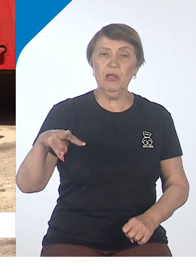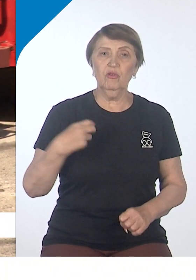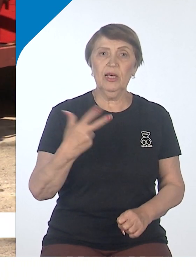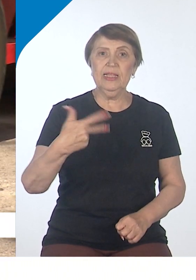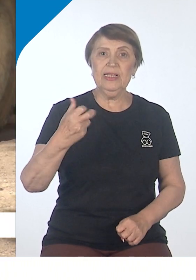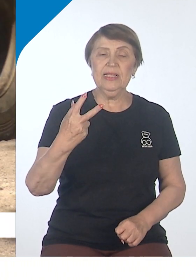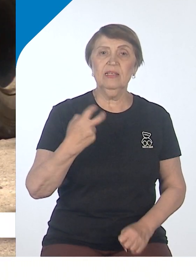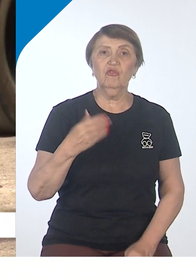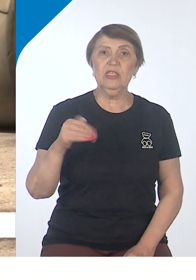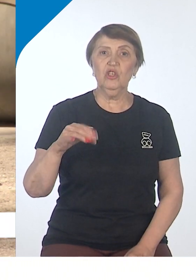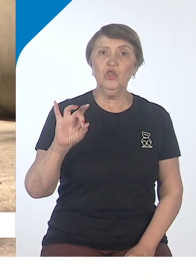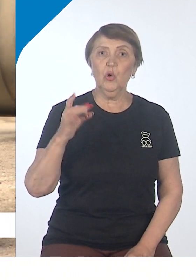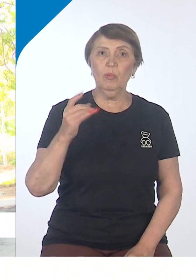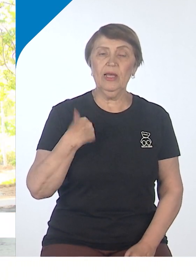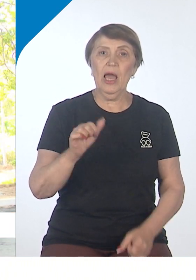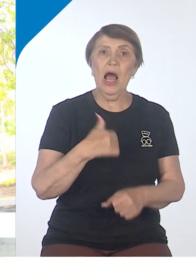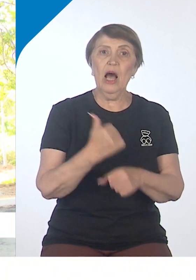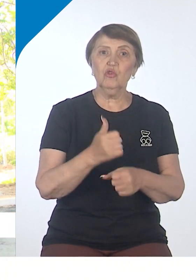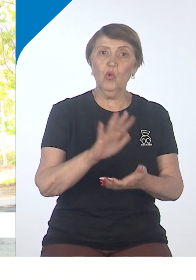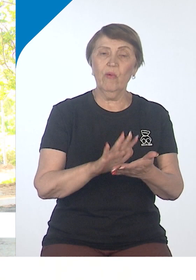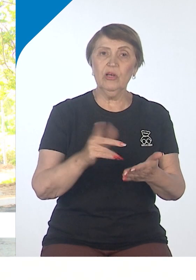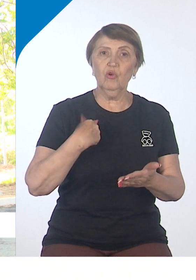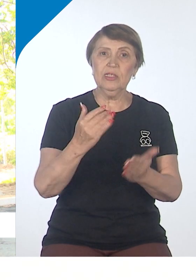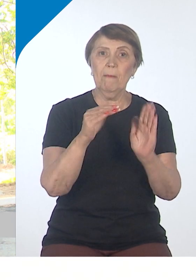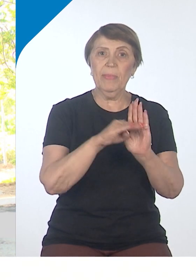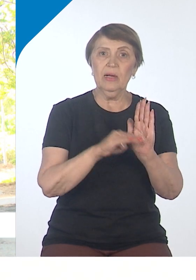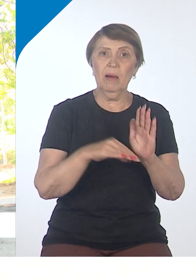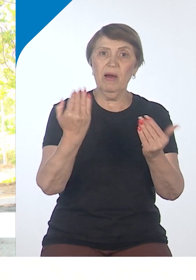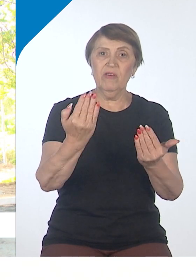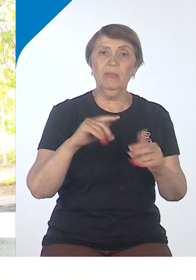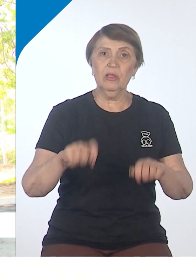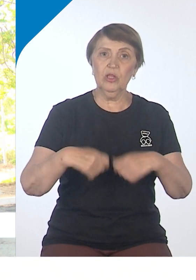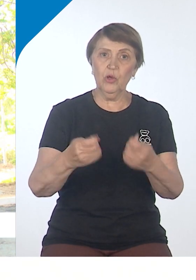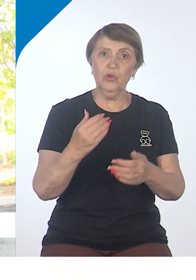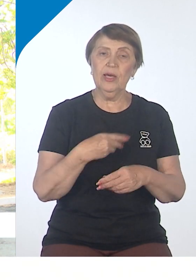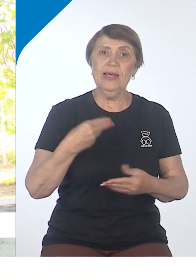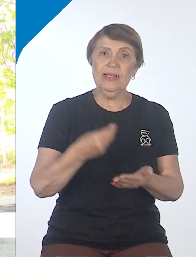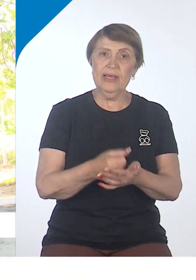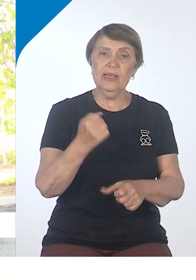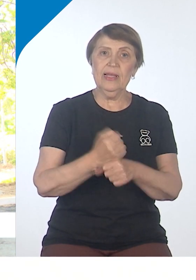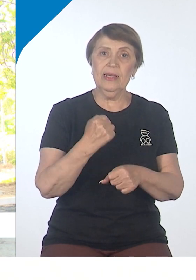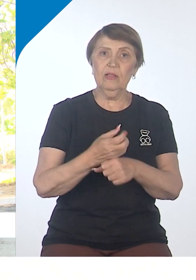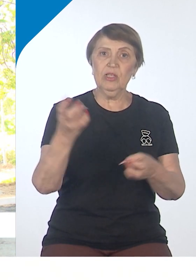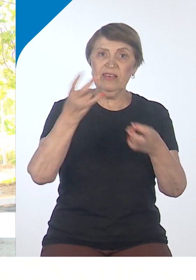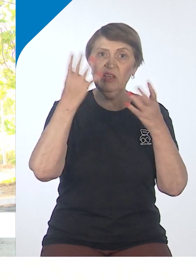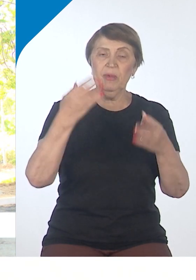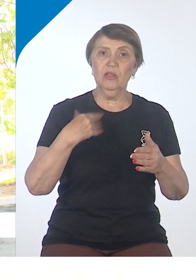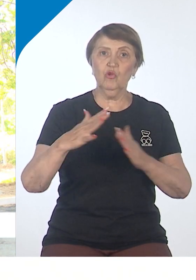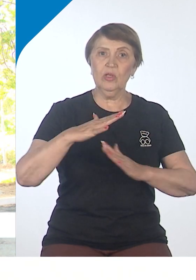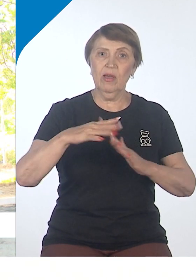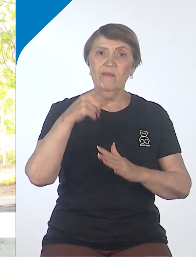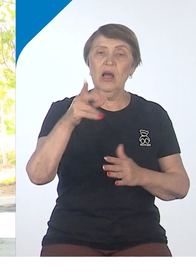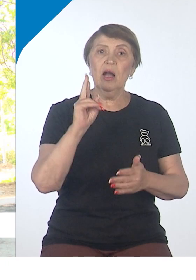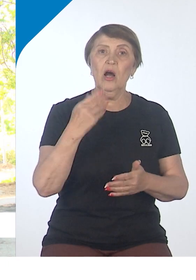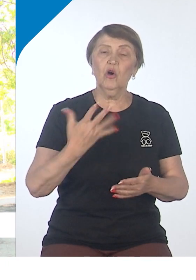тысяч рублей. Основа программы вам дают деньги, делают современный двор, но вы как собственники должны его